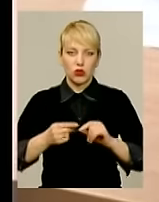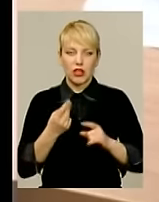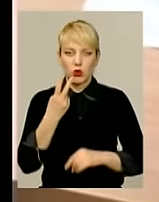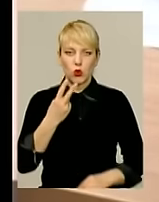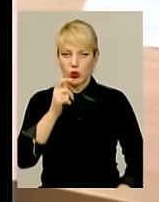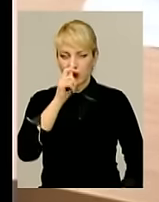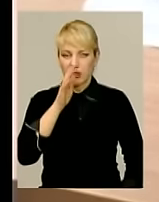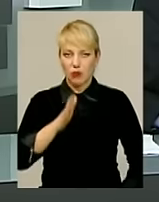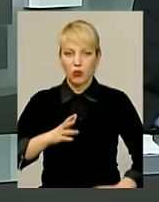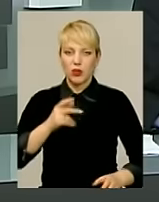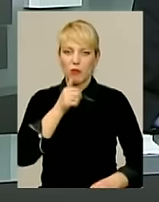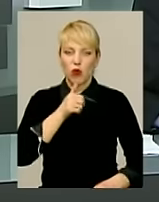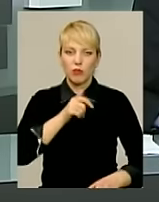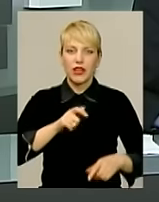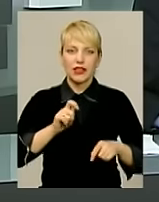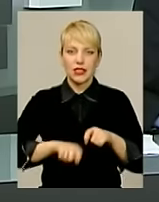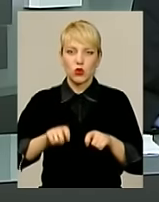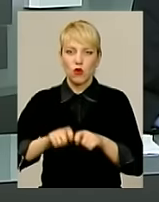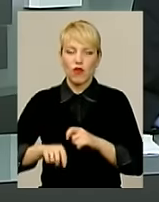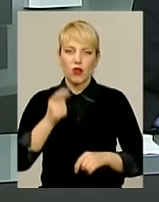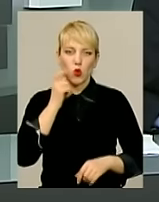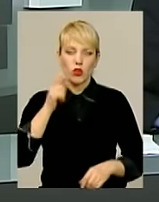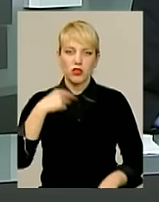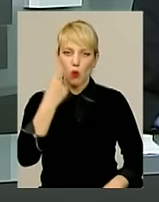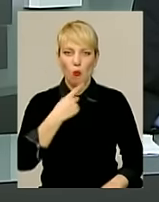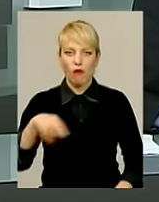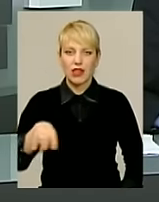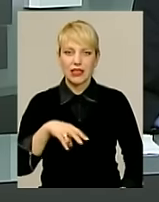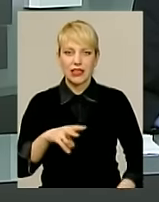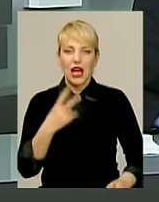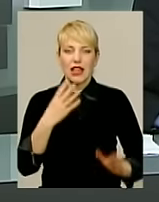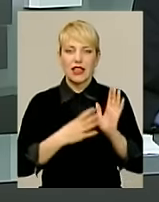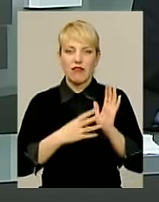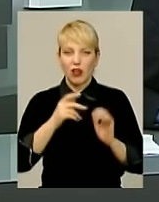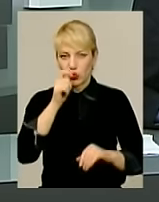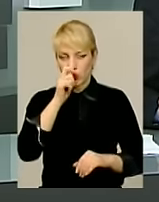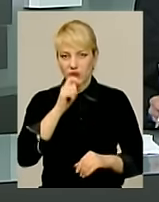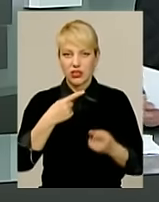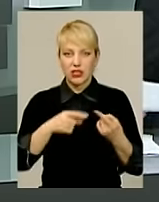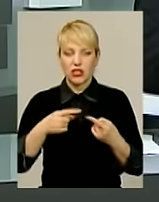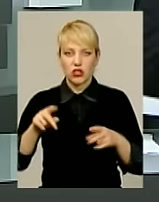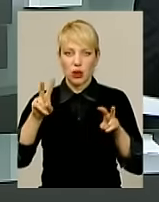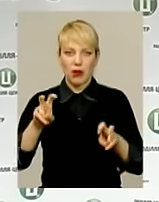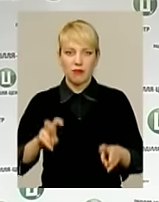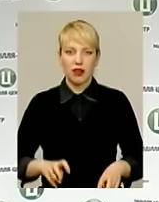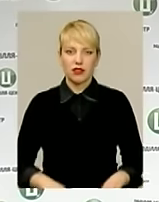квітня відбудеться пробне тестування з української мови та літератури. 9 квітня – зрешти предметів.